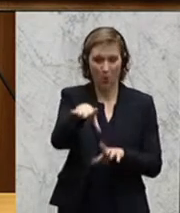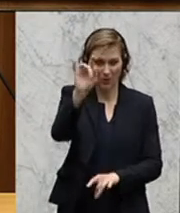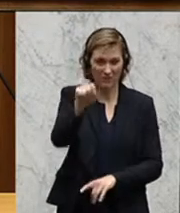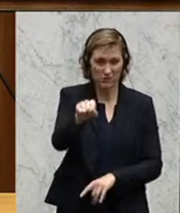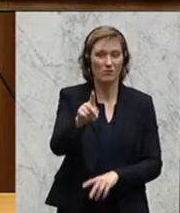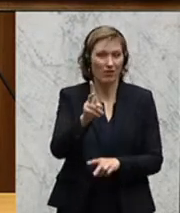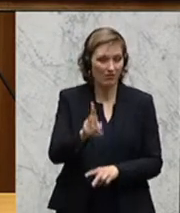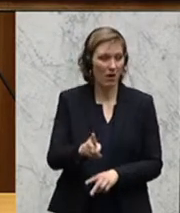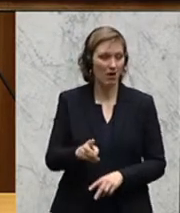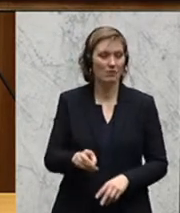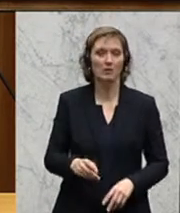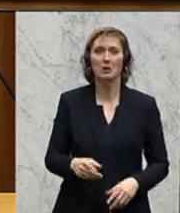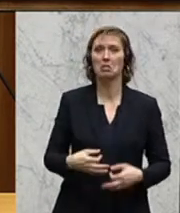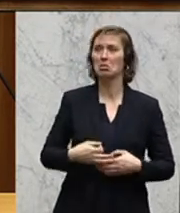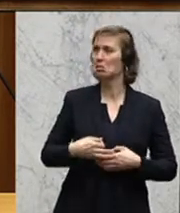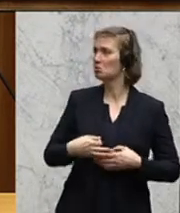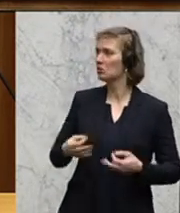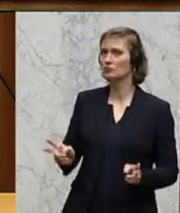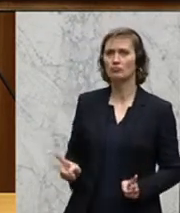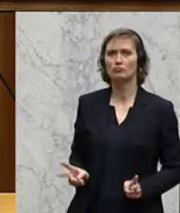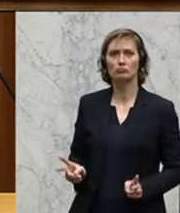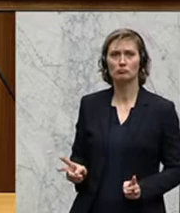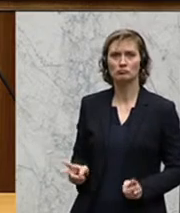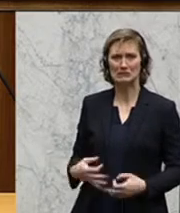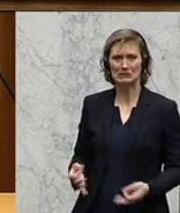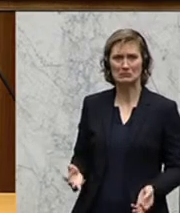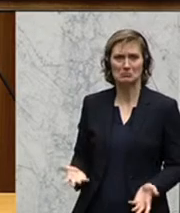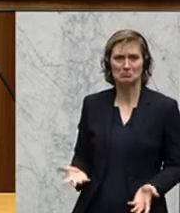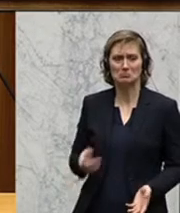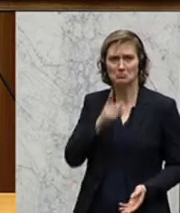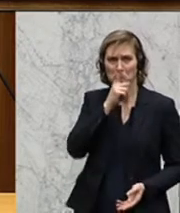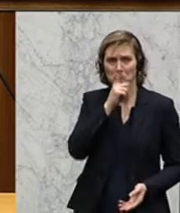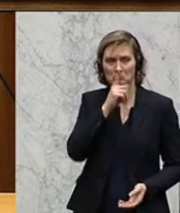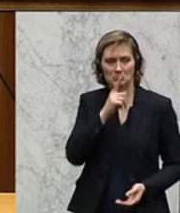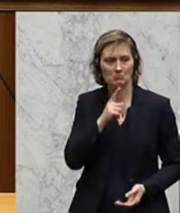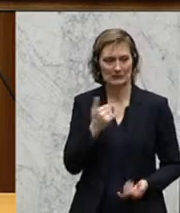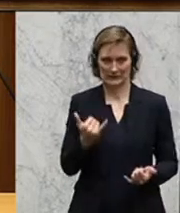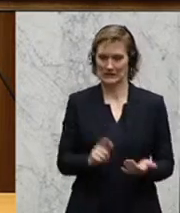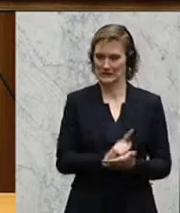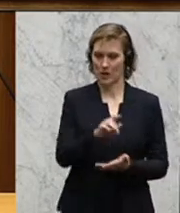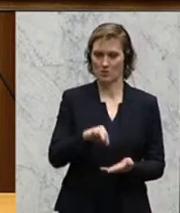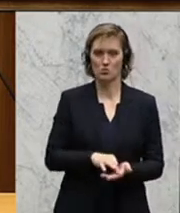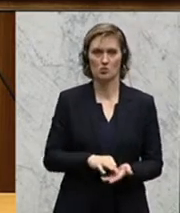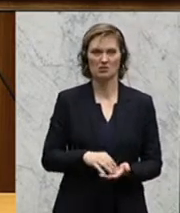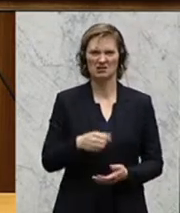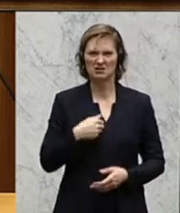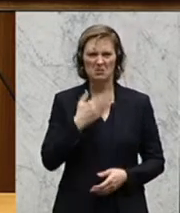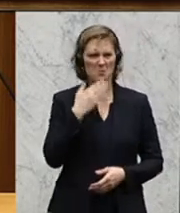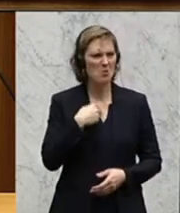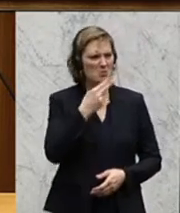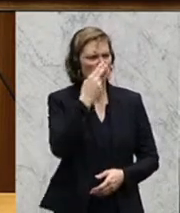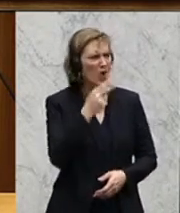ist, hier nichts geschieht. Zum jetzigen Zeitpunkt möchte ich mal anschauen,